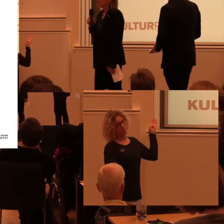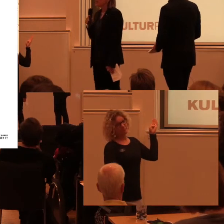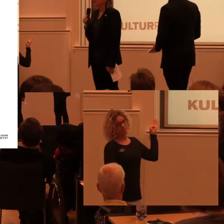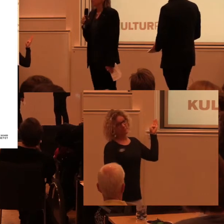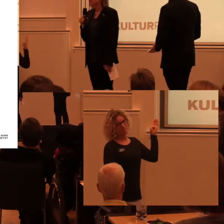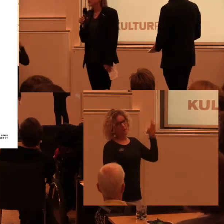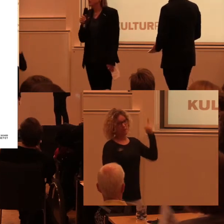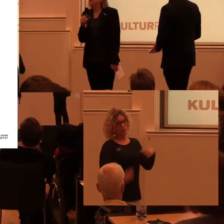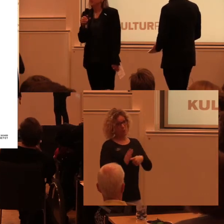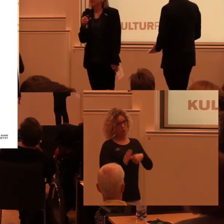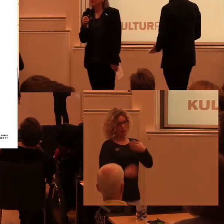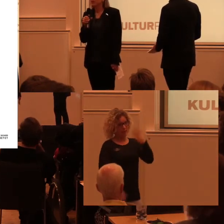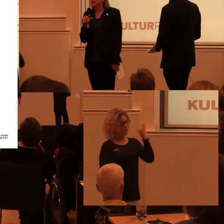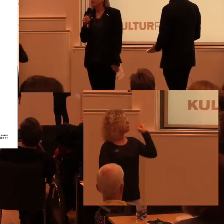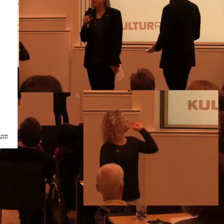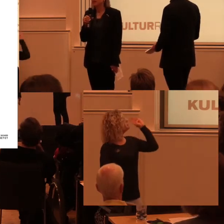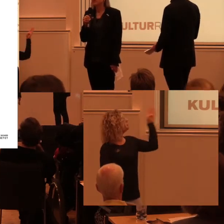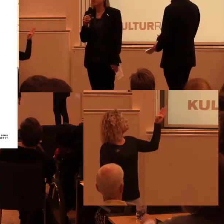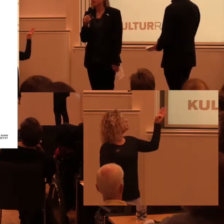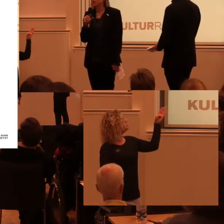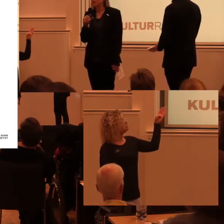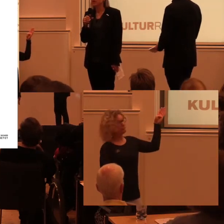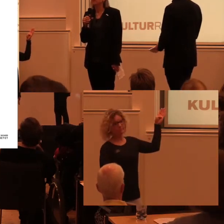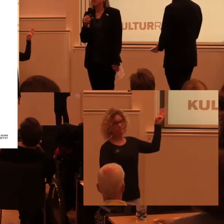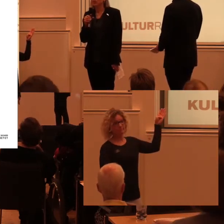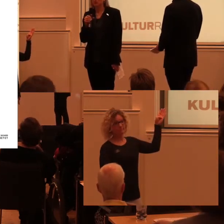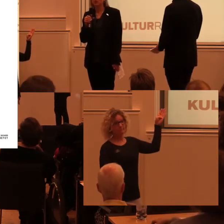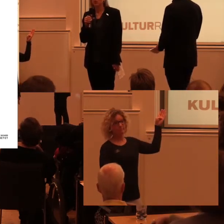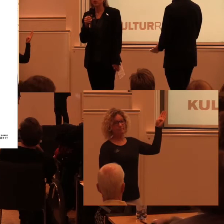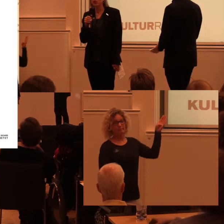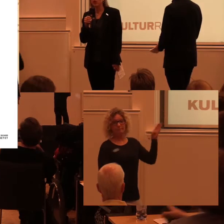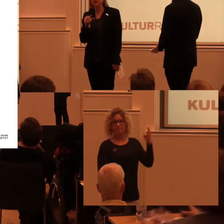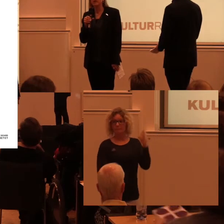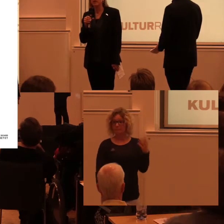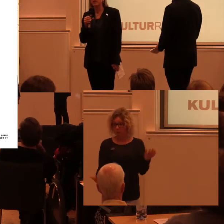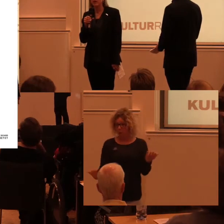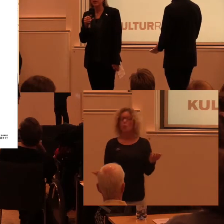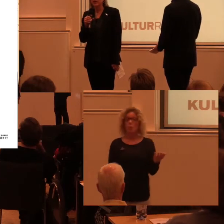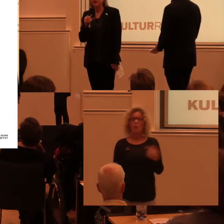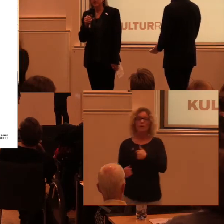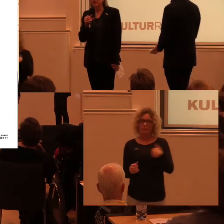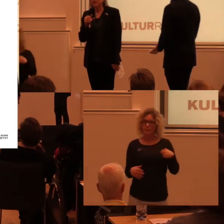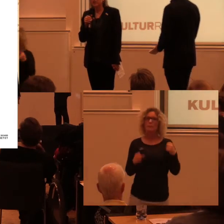ska ha en samhällsgemenskap med mångfald som grund. Att man måste utgå ifrån att